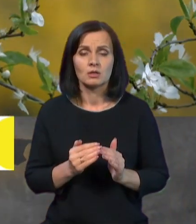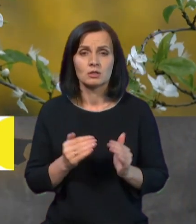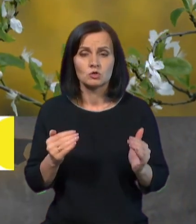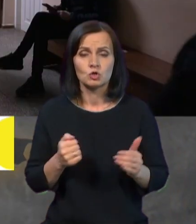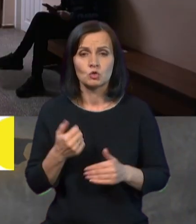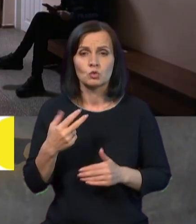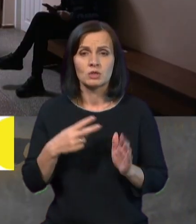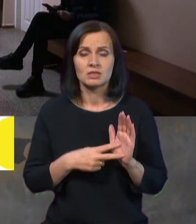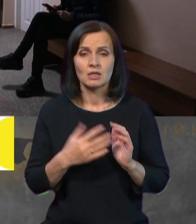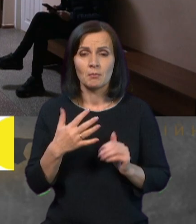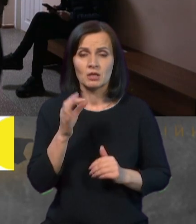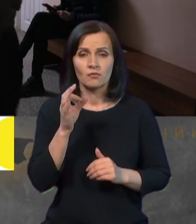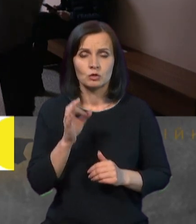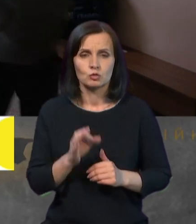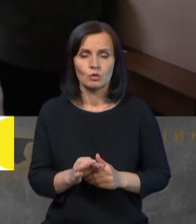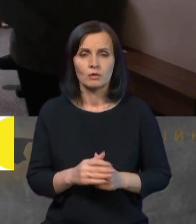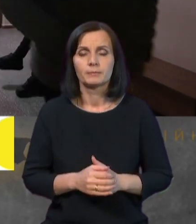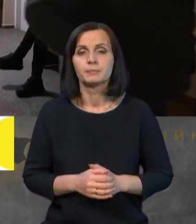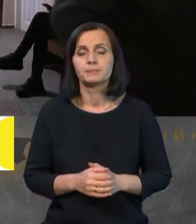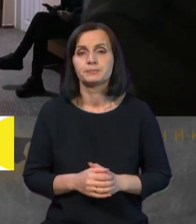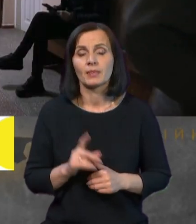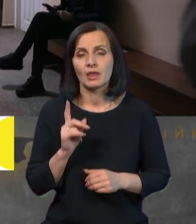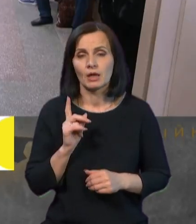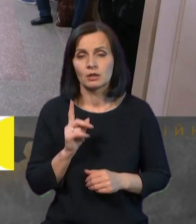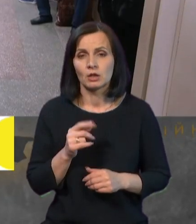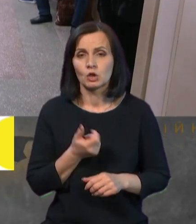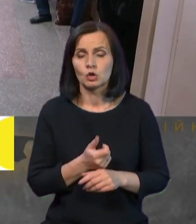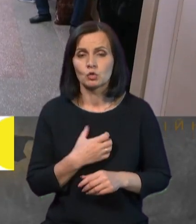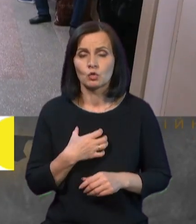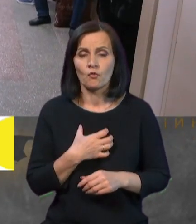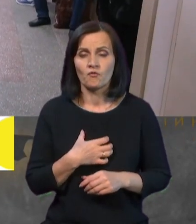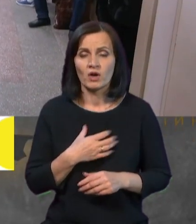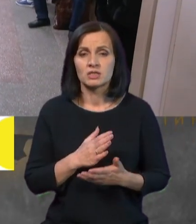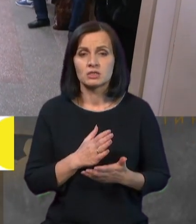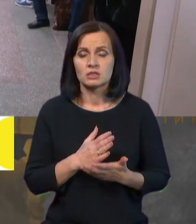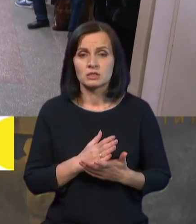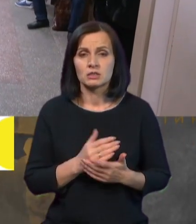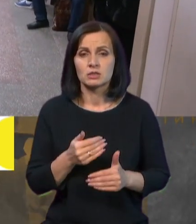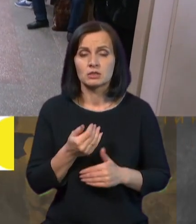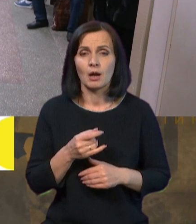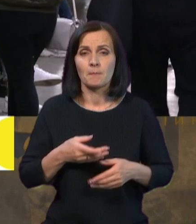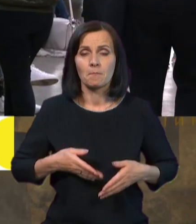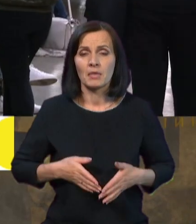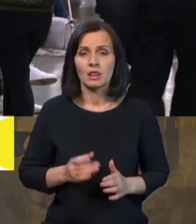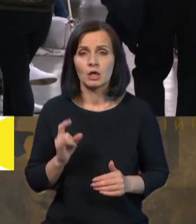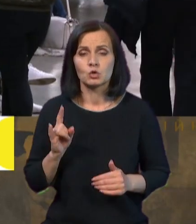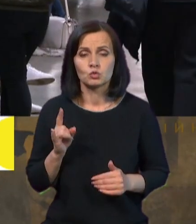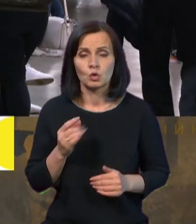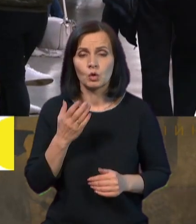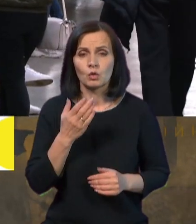75%. Але дуже важливим є після народження дитини